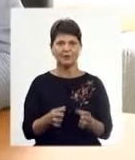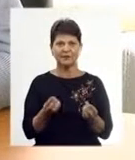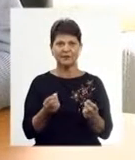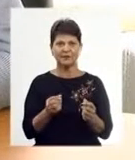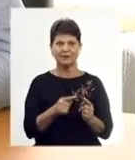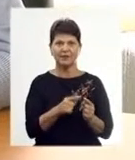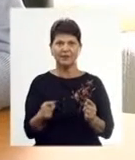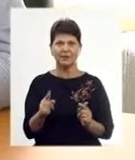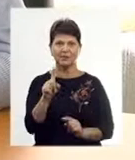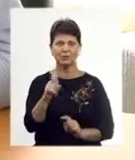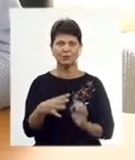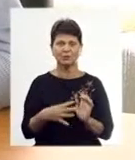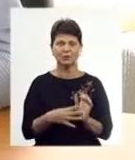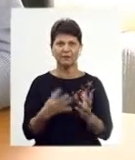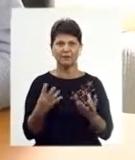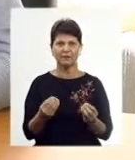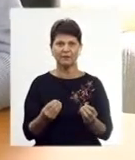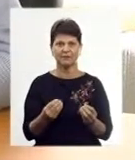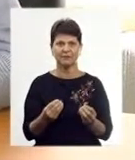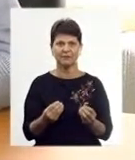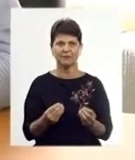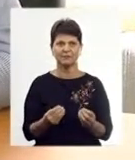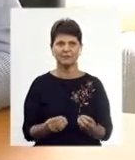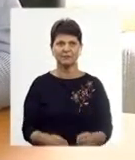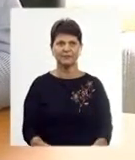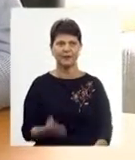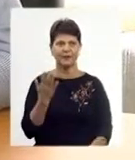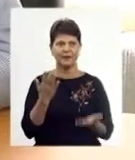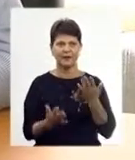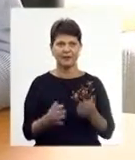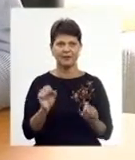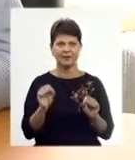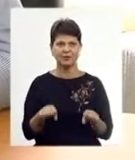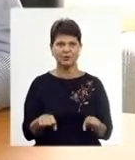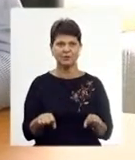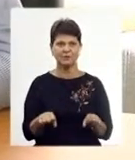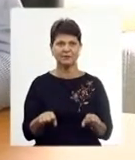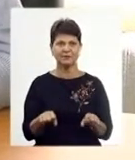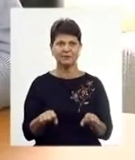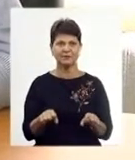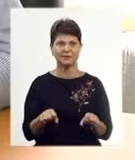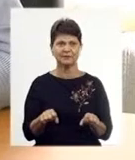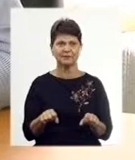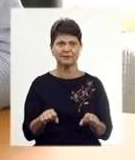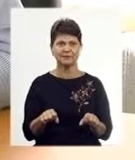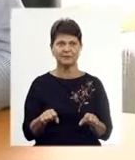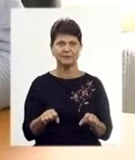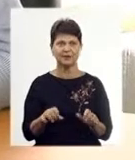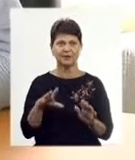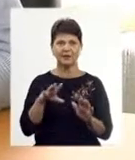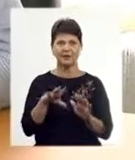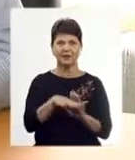триває мінімум 109 днів. Це в кращому випадку. Якщо, можливо, будуть якісь зауважені